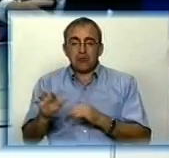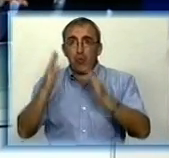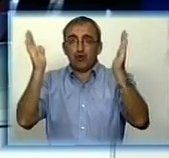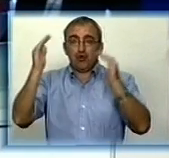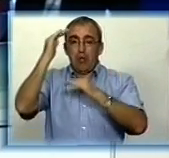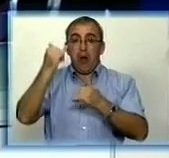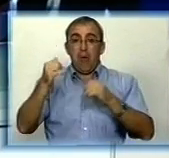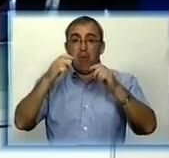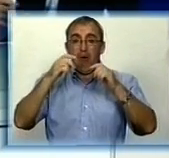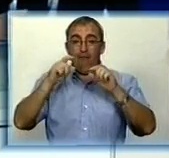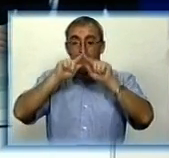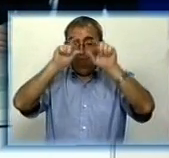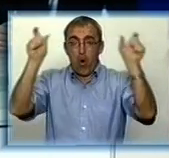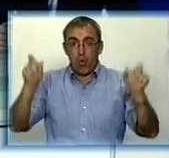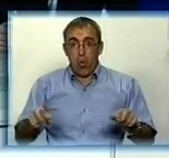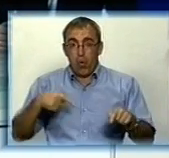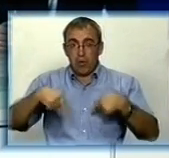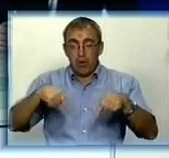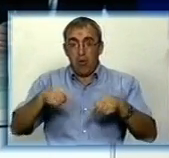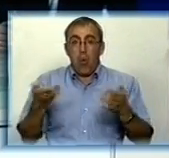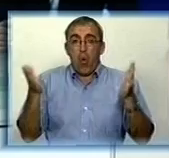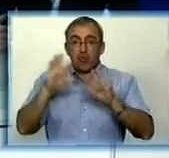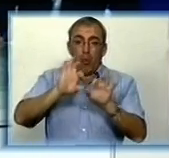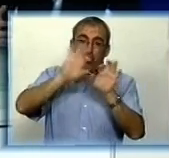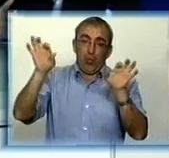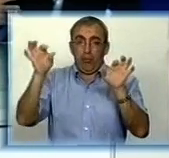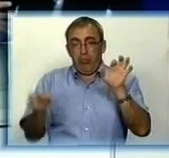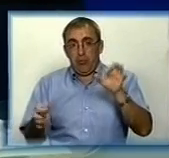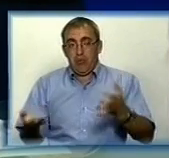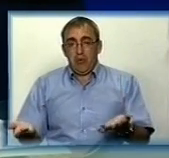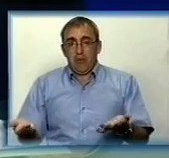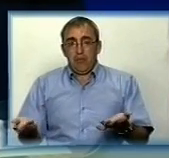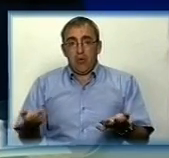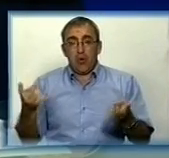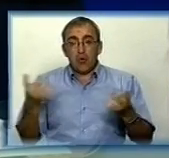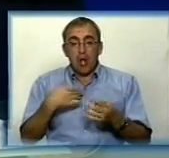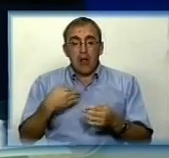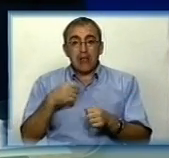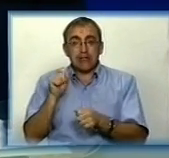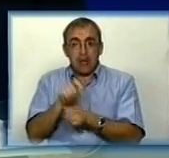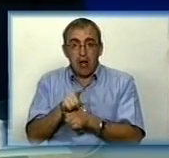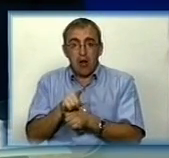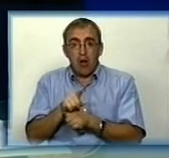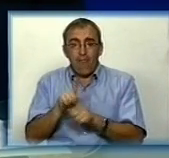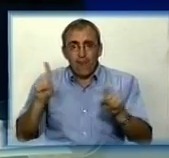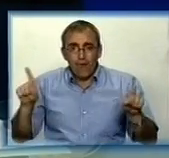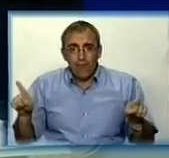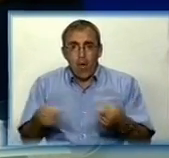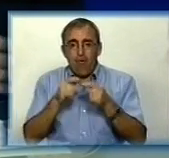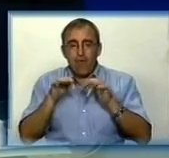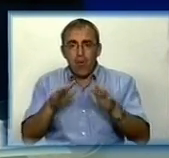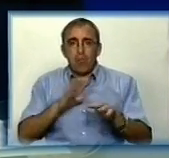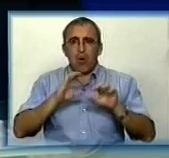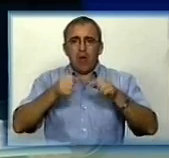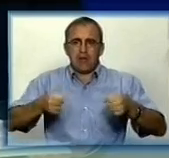були ворота, зараз просто якісь якісь остатки, труп. Тому наша задача – восстановити функціональність цих площадок, щоб з'явилися